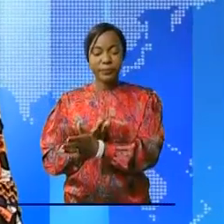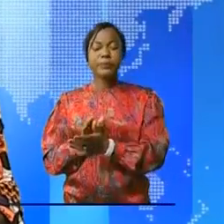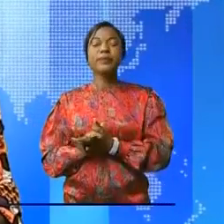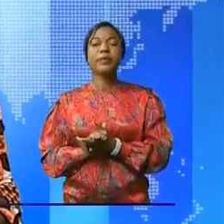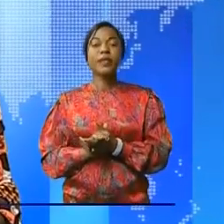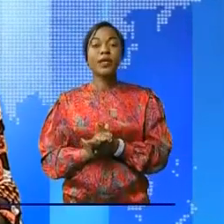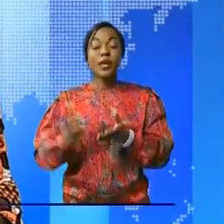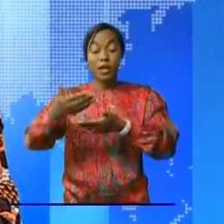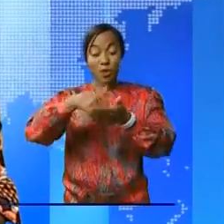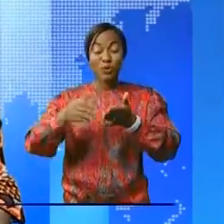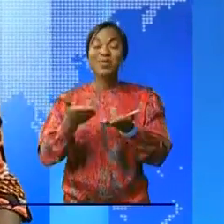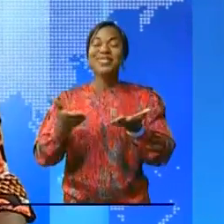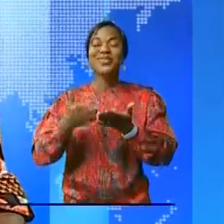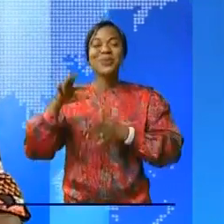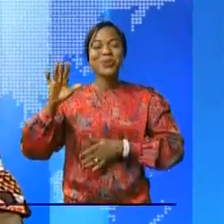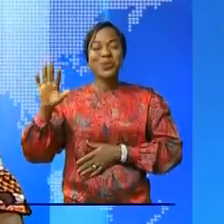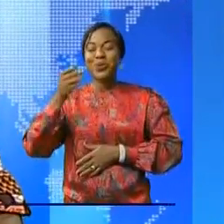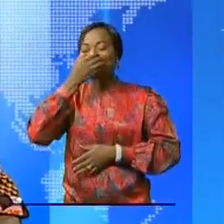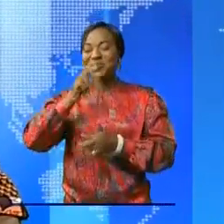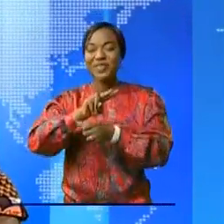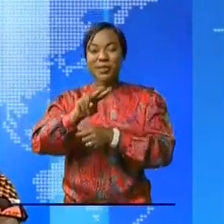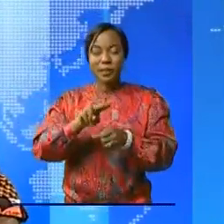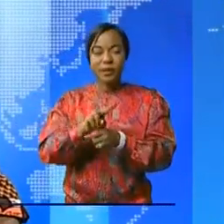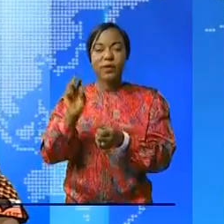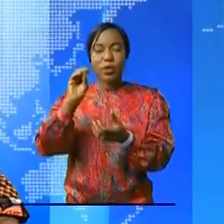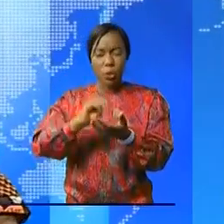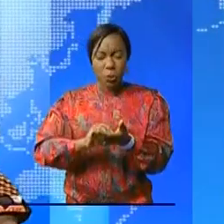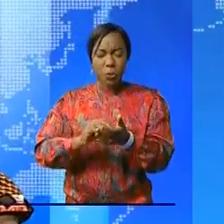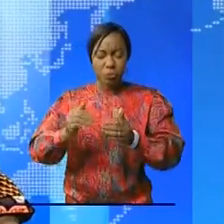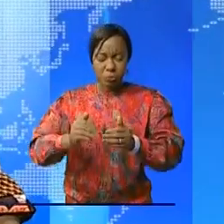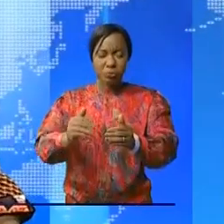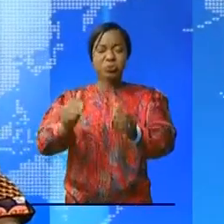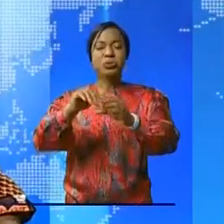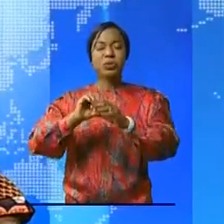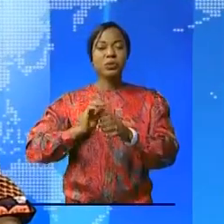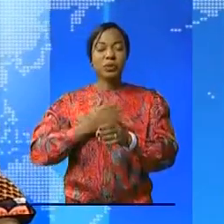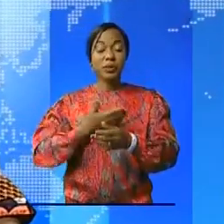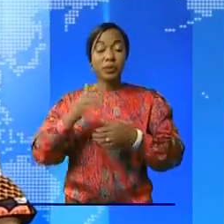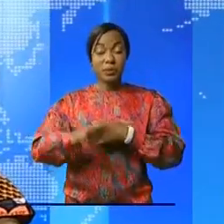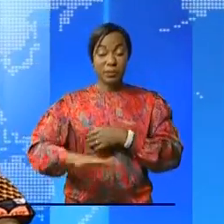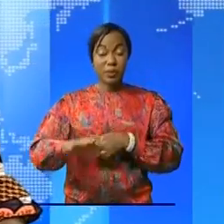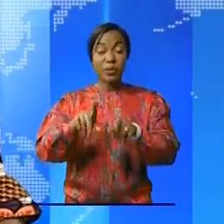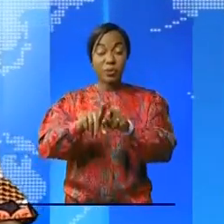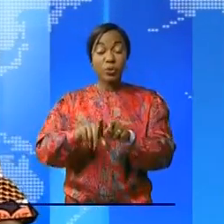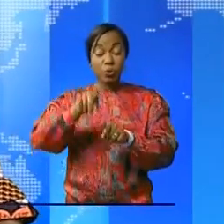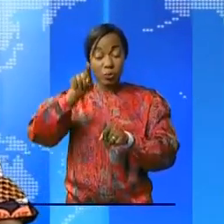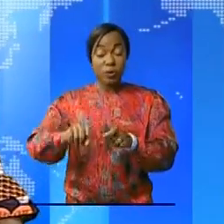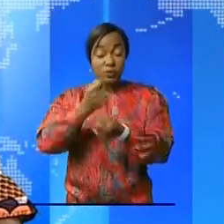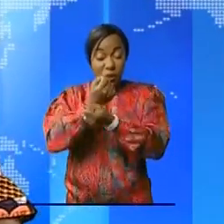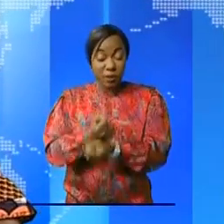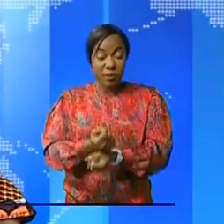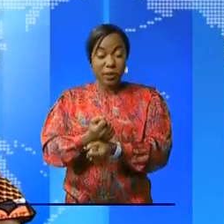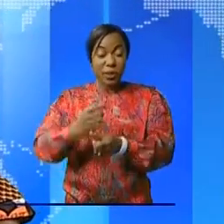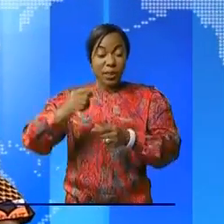De retour au pays, la Covid-19 guette sur nos portes. Il faut poursuivre efficacement avec les mesures barrières pour éviter